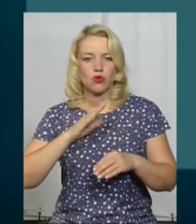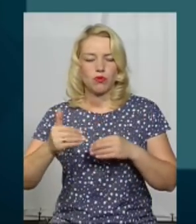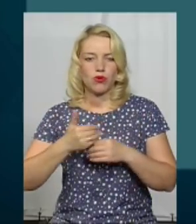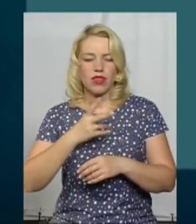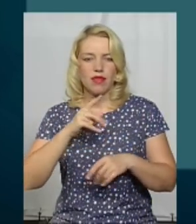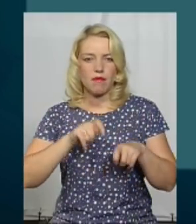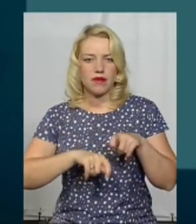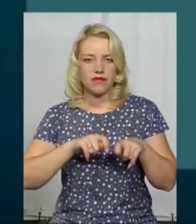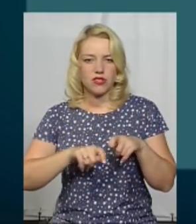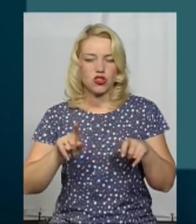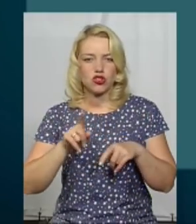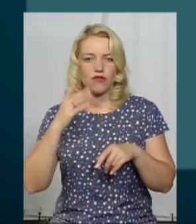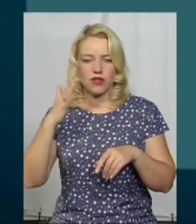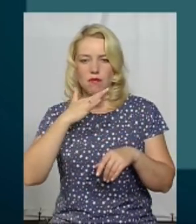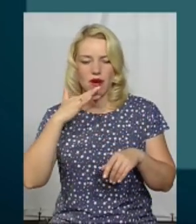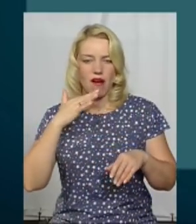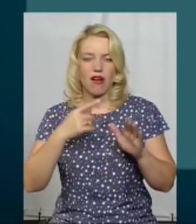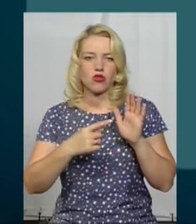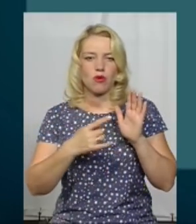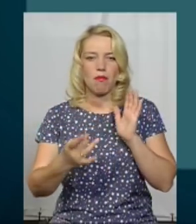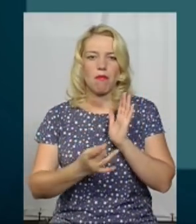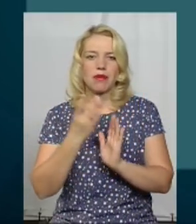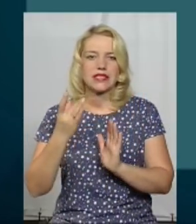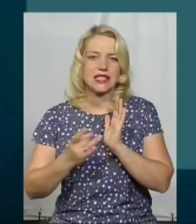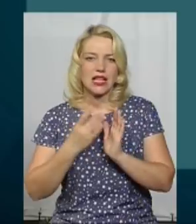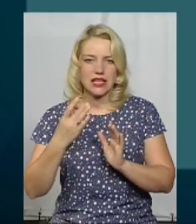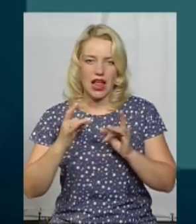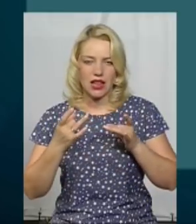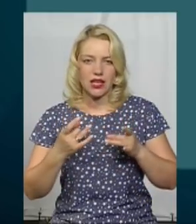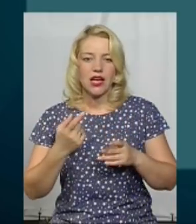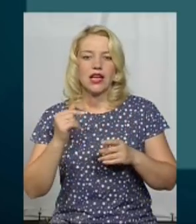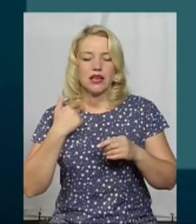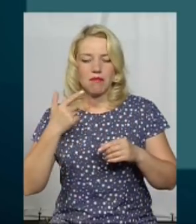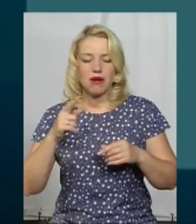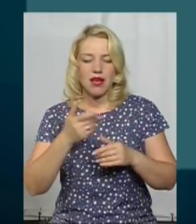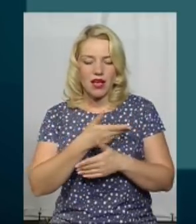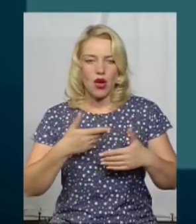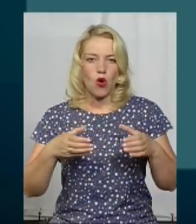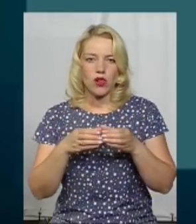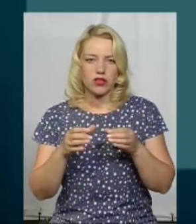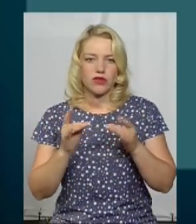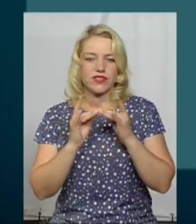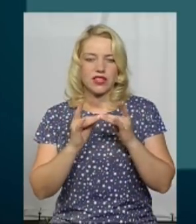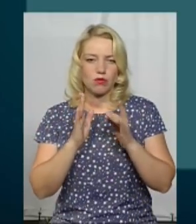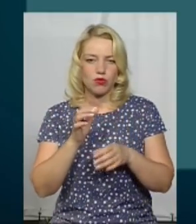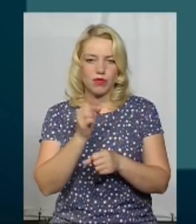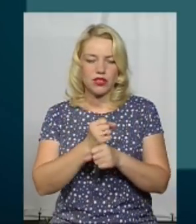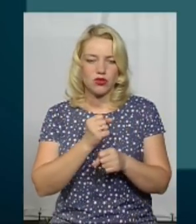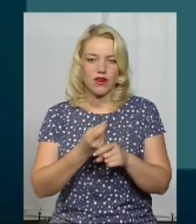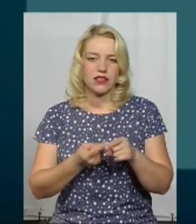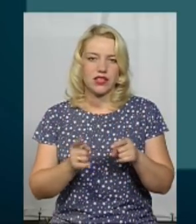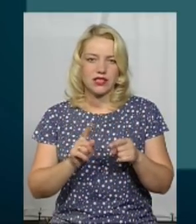перевірці, за те, що вони нам багато чого і підказали. Я думаю, що колектив інтернату буде працювати над цими